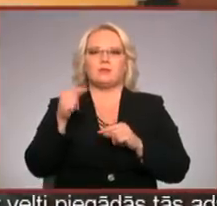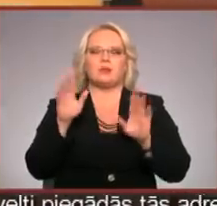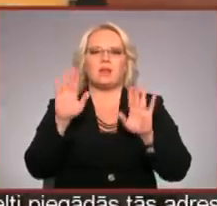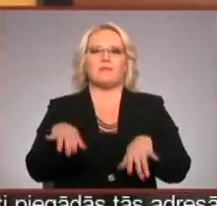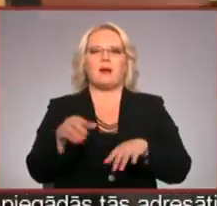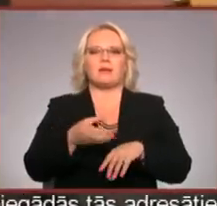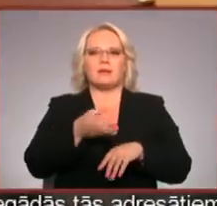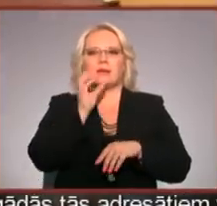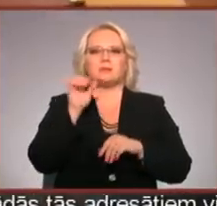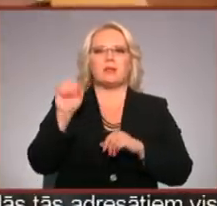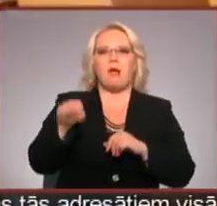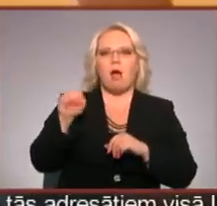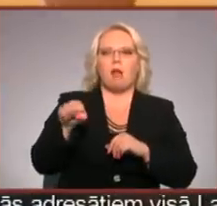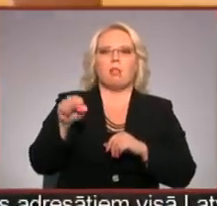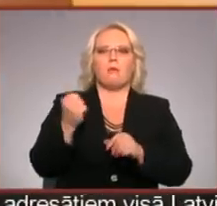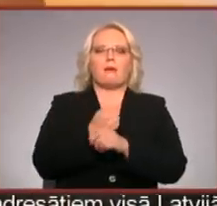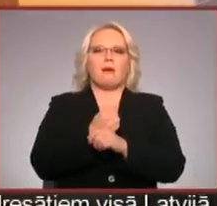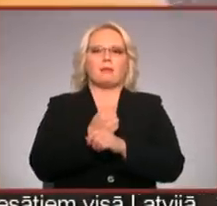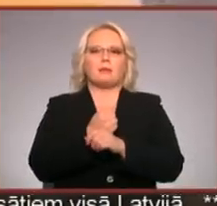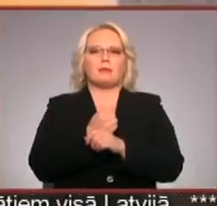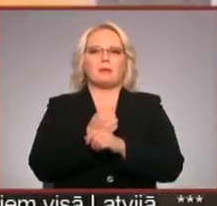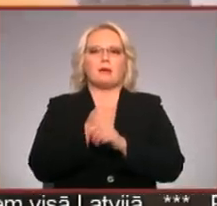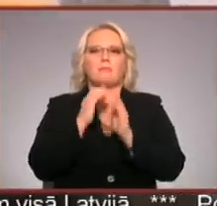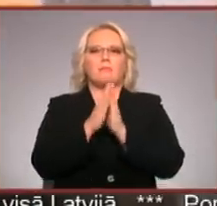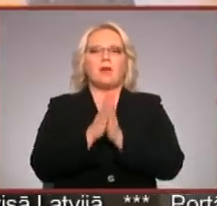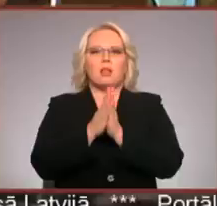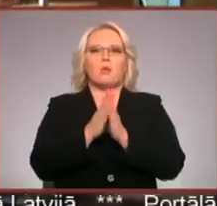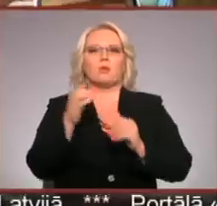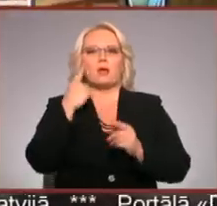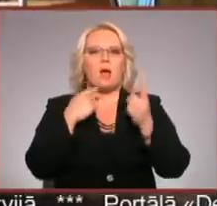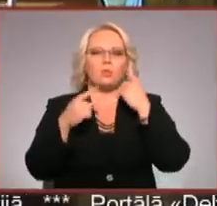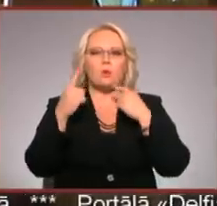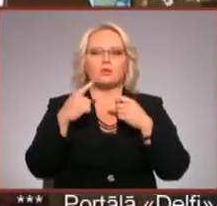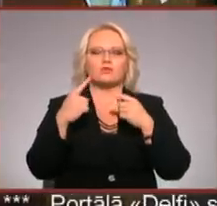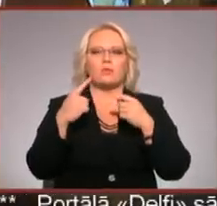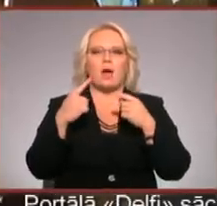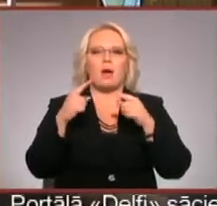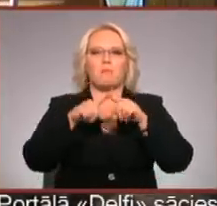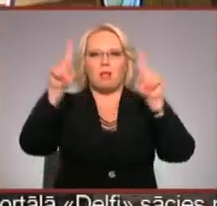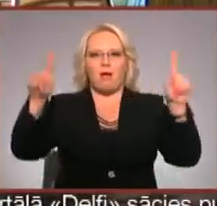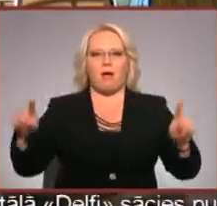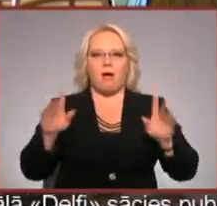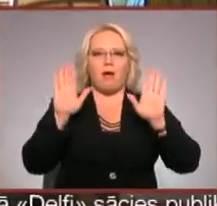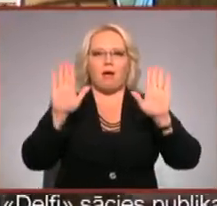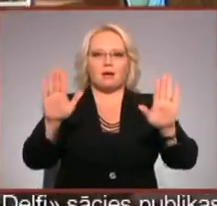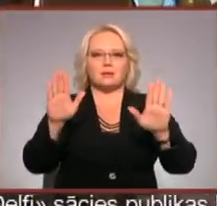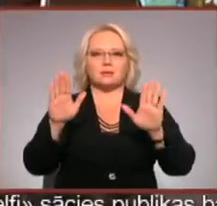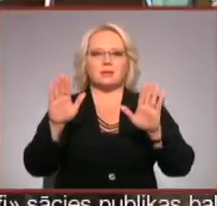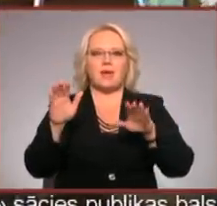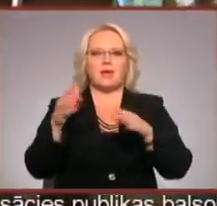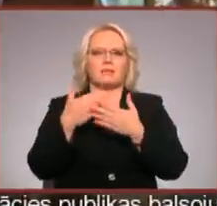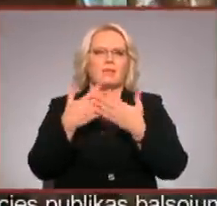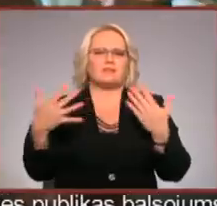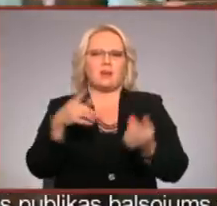gan iedzērt tālu, gan pielūkt raudošo skaidu plāksni, kas būs altā ar daļā, tad ir dažādas